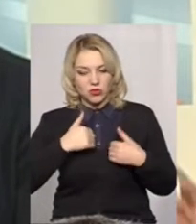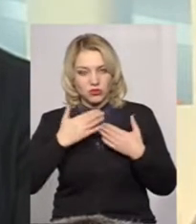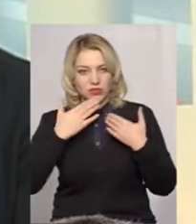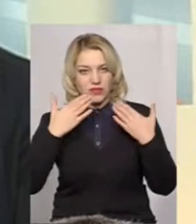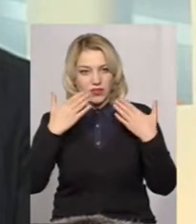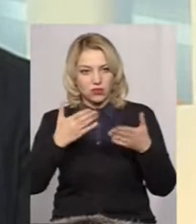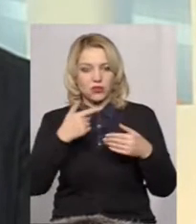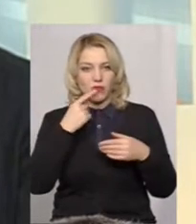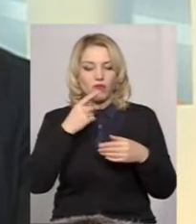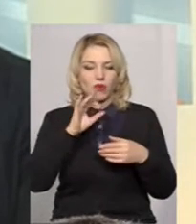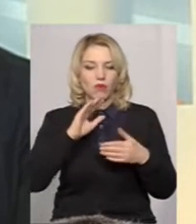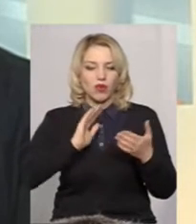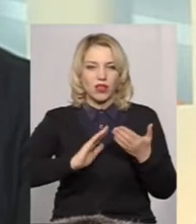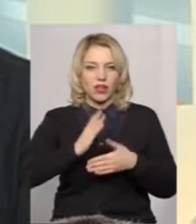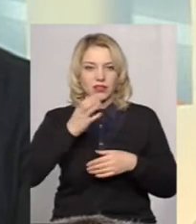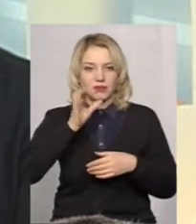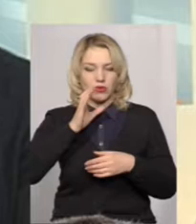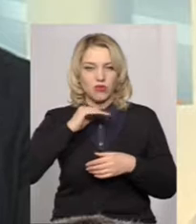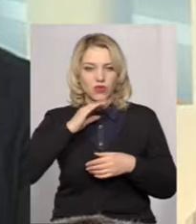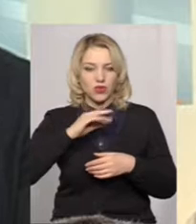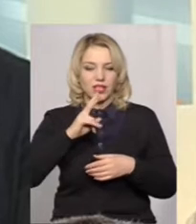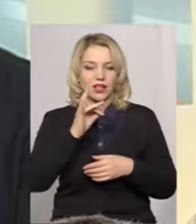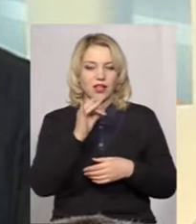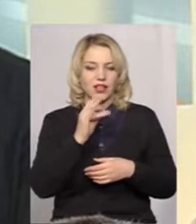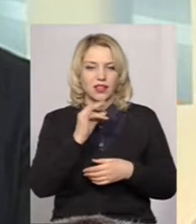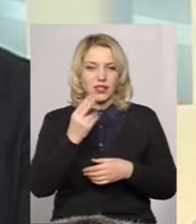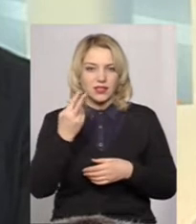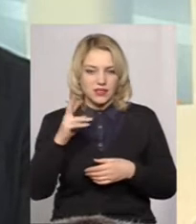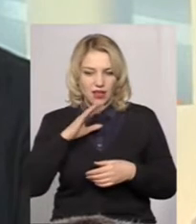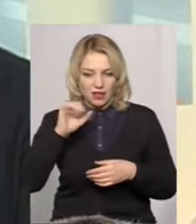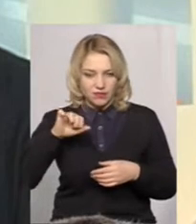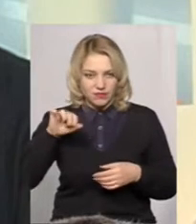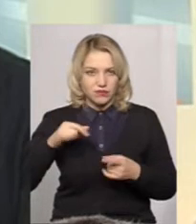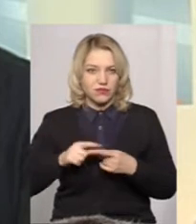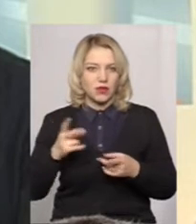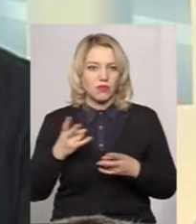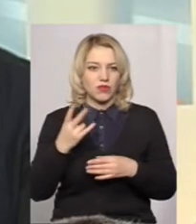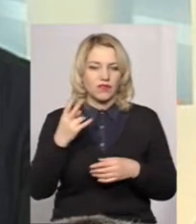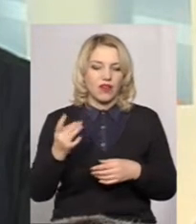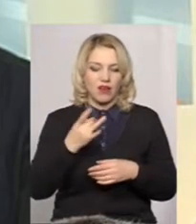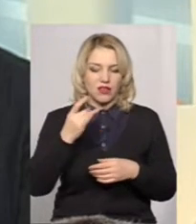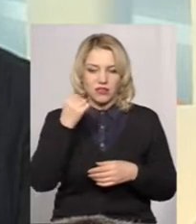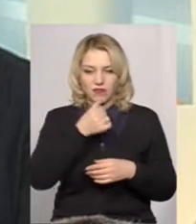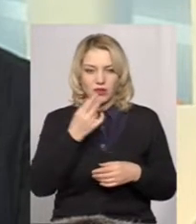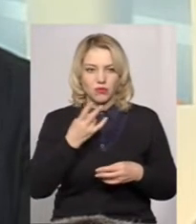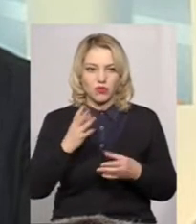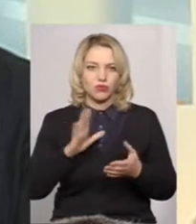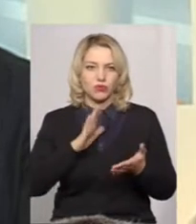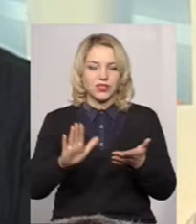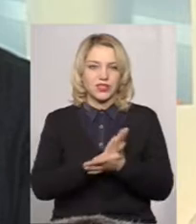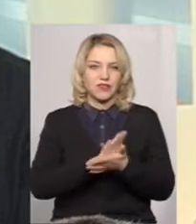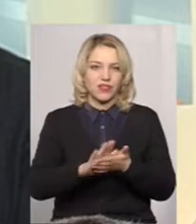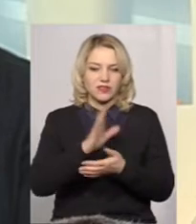ми говоримо за якість питної води по керницях, два рази в рік повинна проводитись дезінфекція керниці.